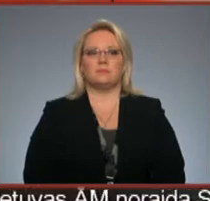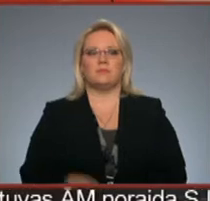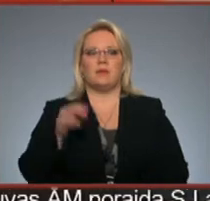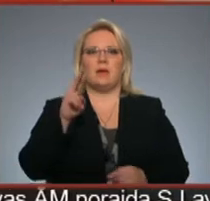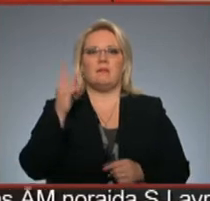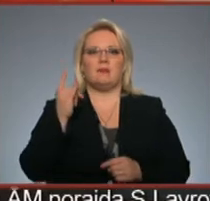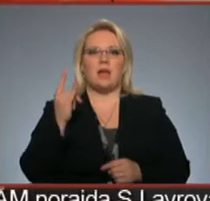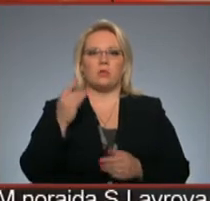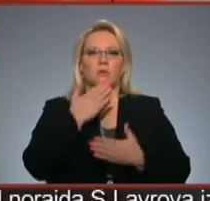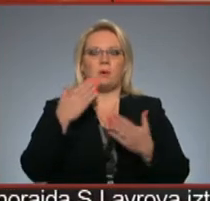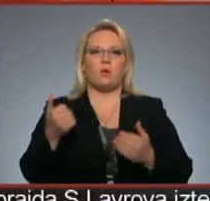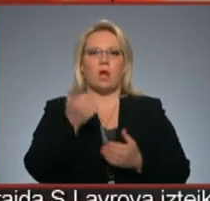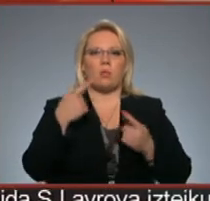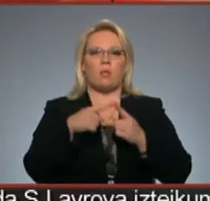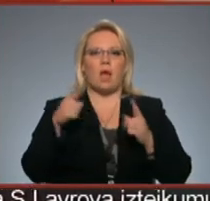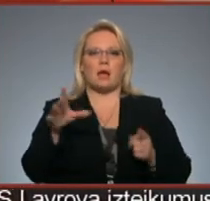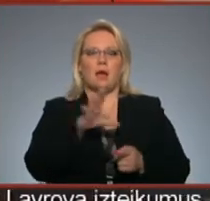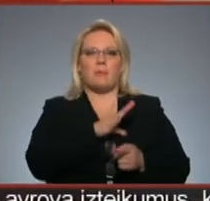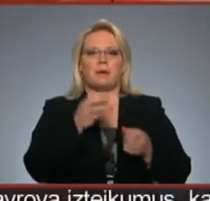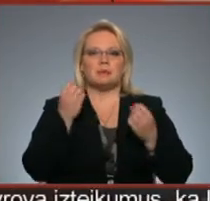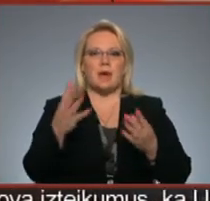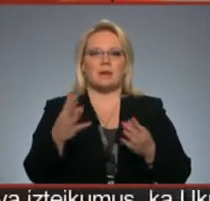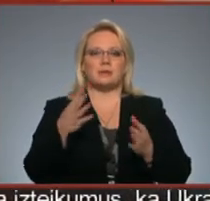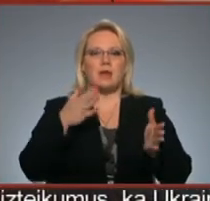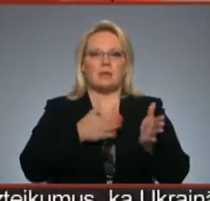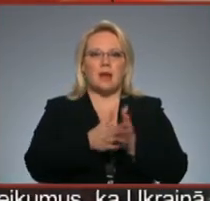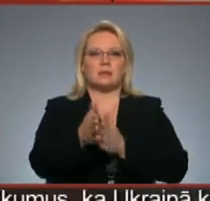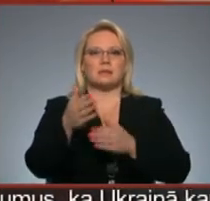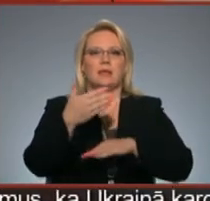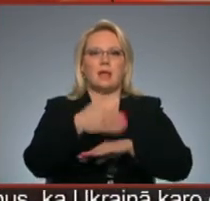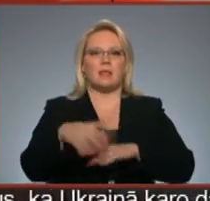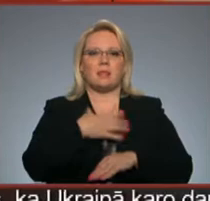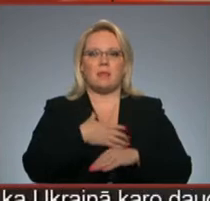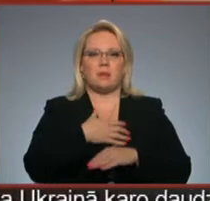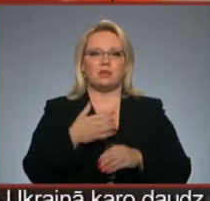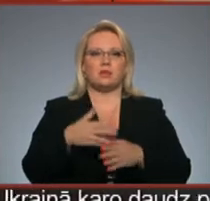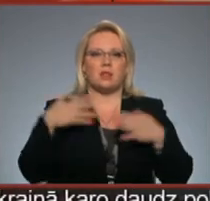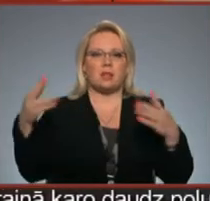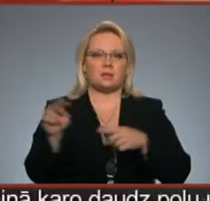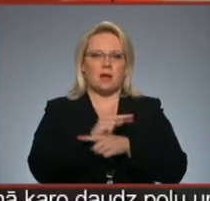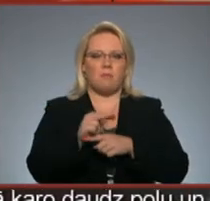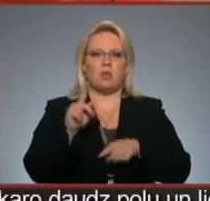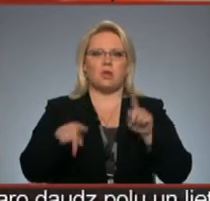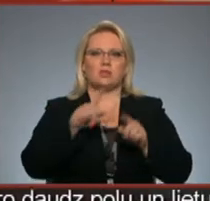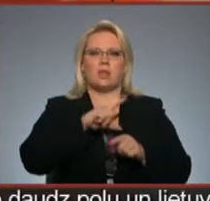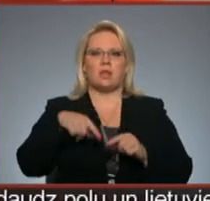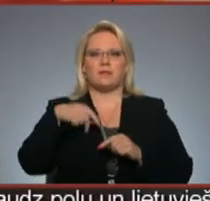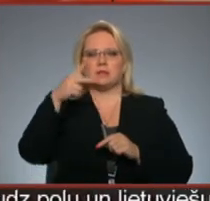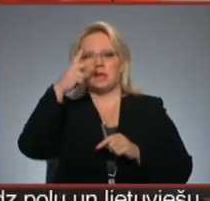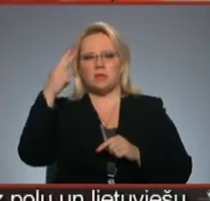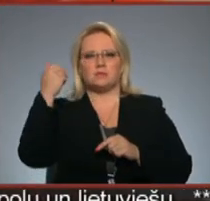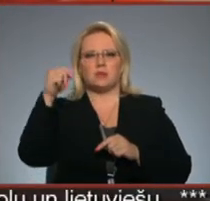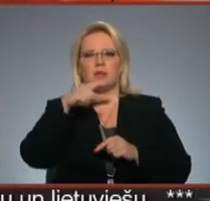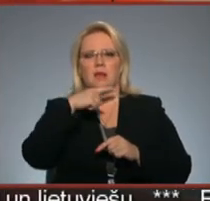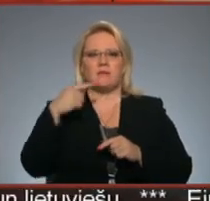Vīļā no spēdējo gadu laikā bija kļūst skaidrs, tranzītielai nepieciešams kapitālais remonts. Dažādās Latvijas, Lietuvas, Igaunijas un